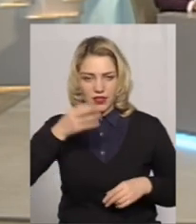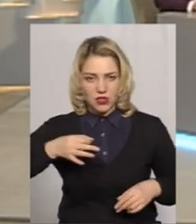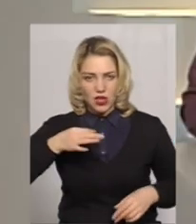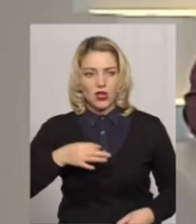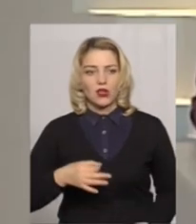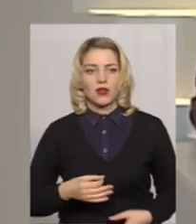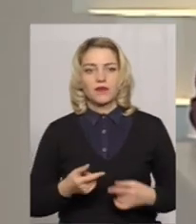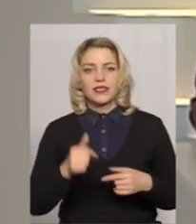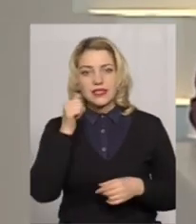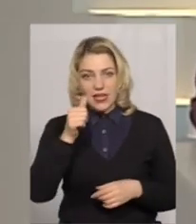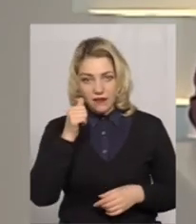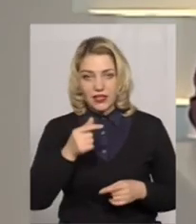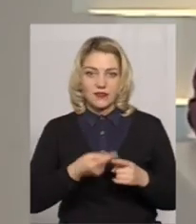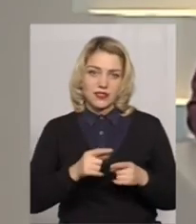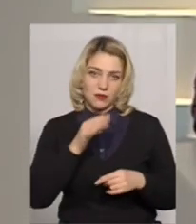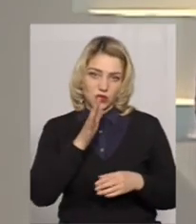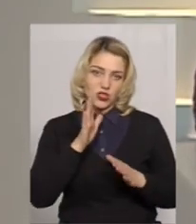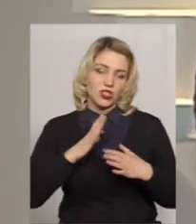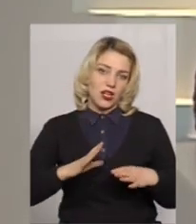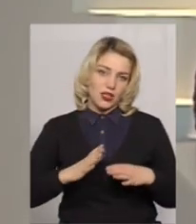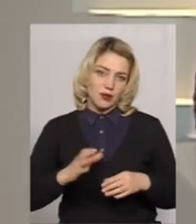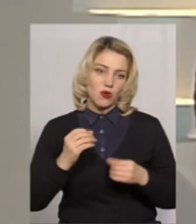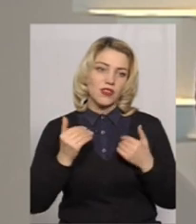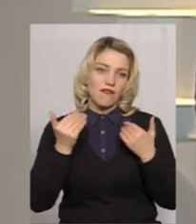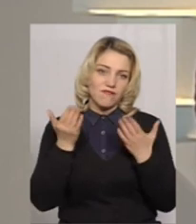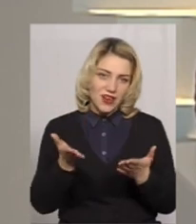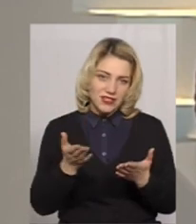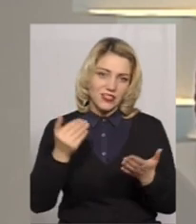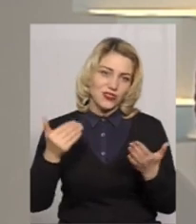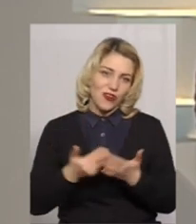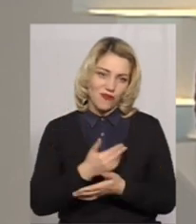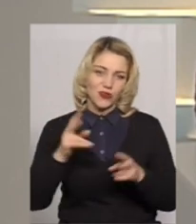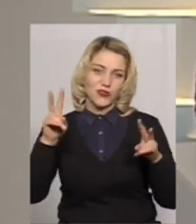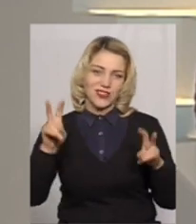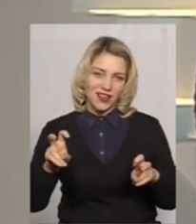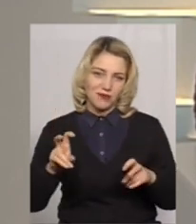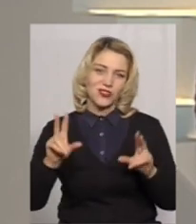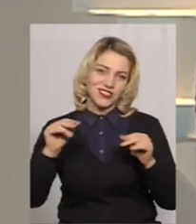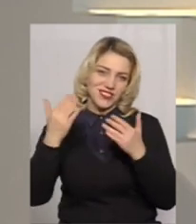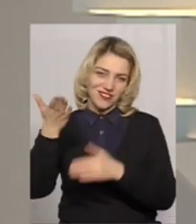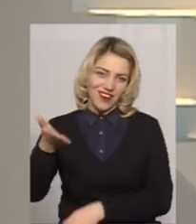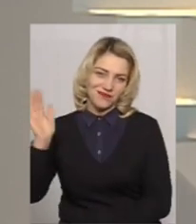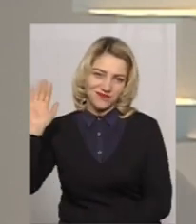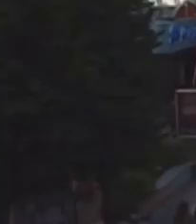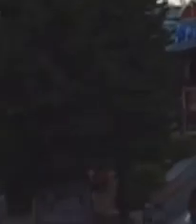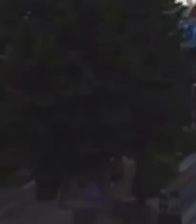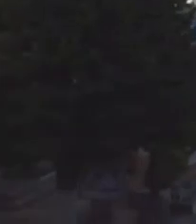Закотянським. Завтра у цій же порід чекатимемо вас із новою темою. Нехай щастить!